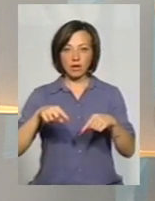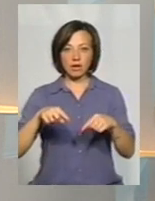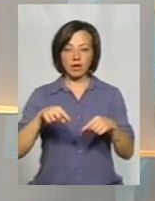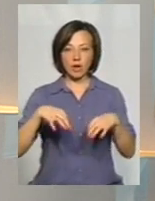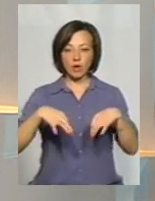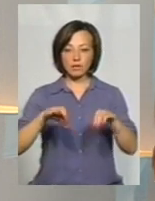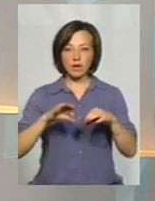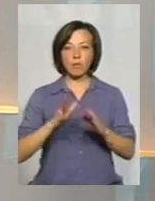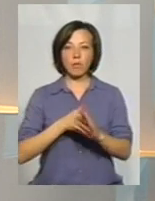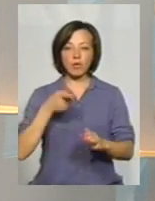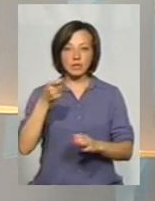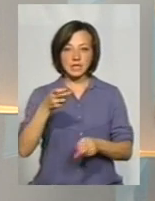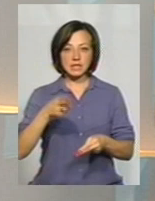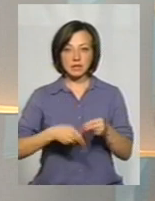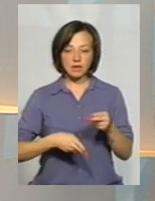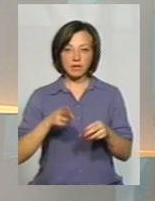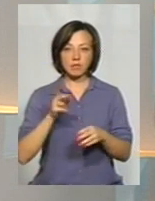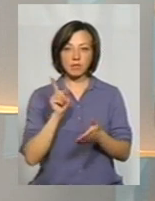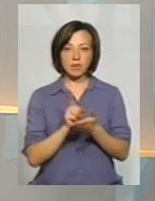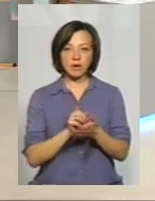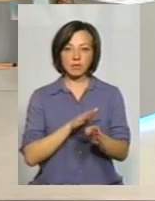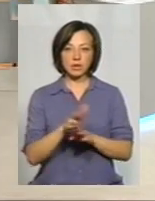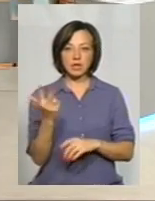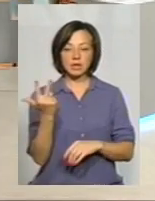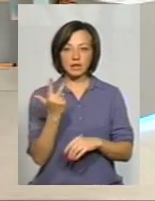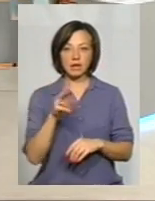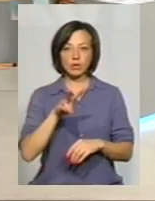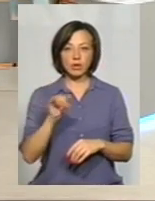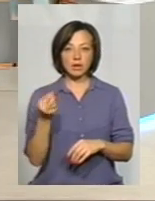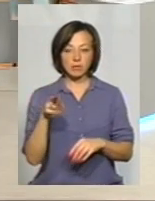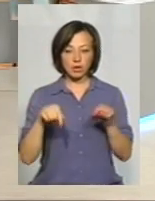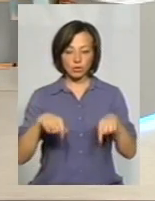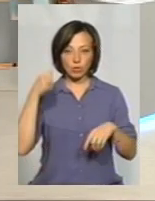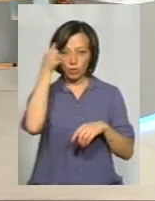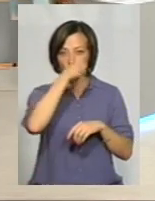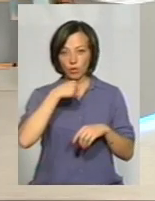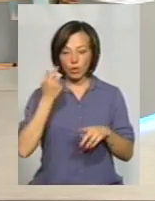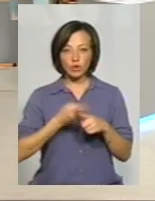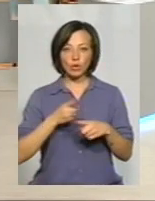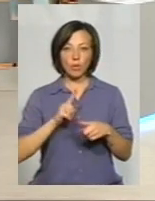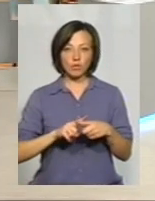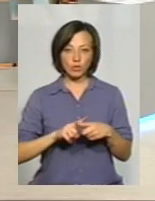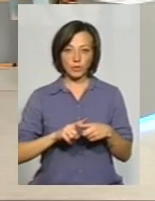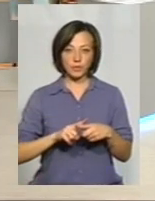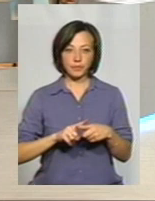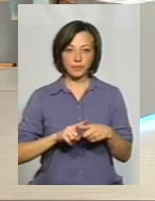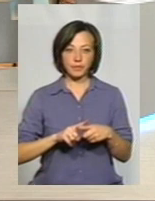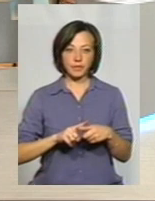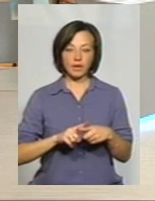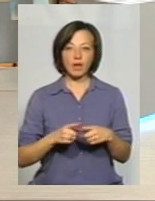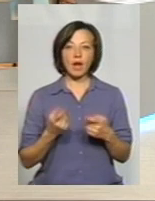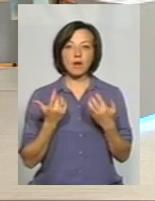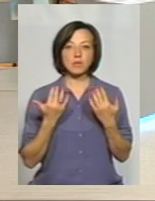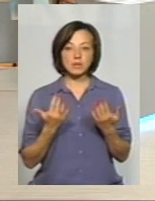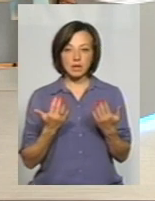кінцева подача пропозиції має відбутись 3 липня цього року. Тому, а постійки